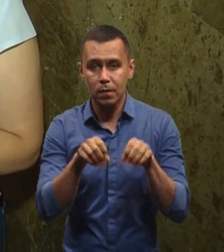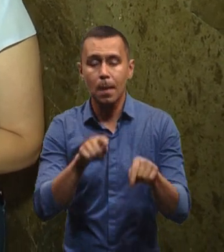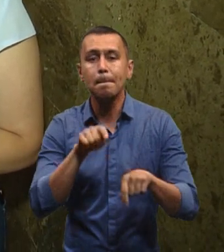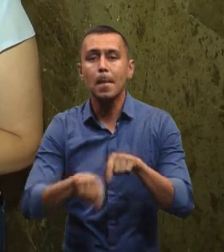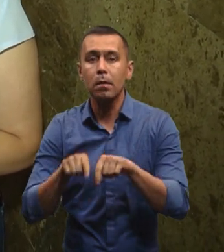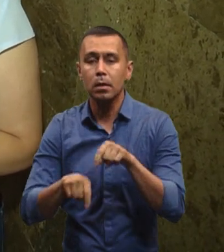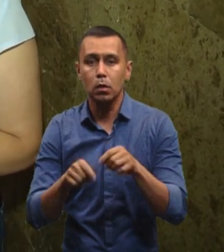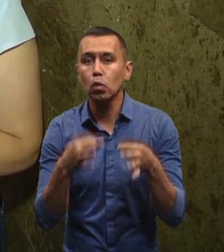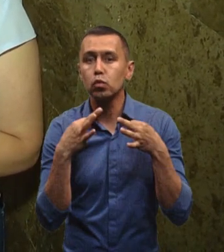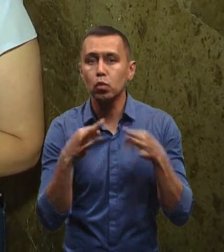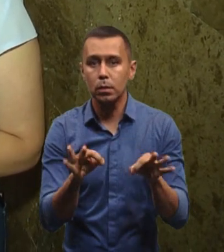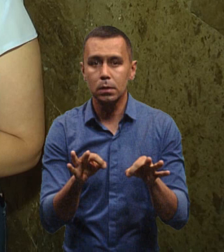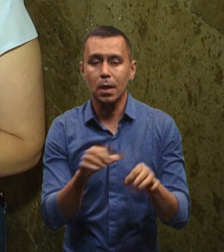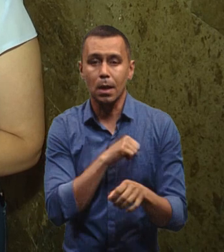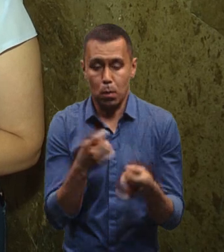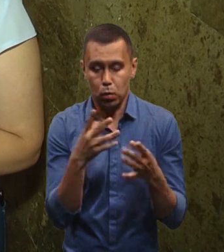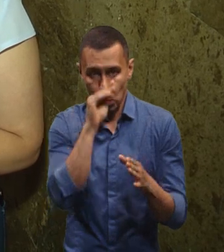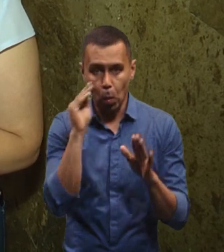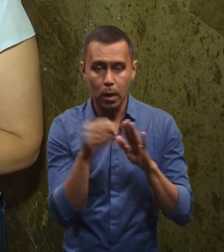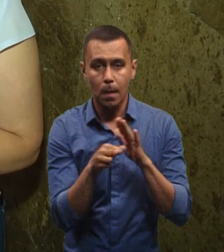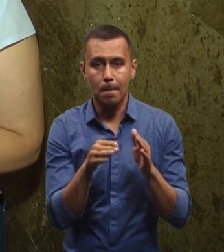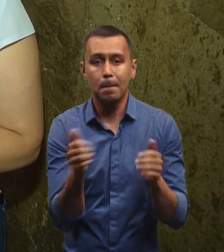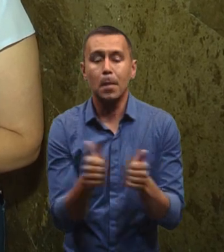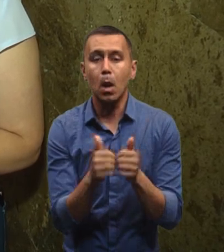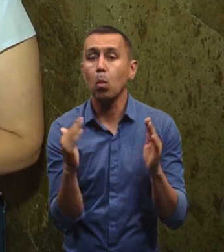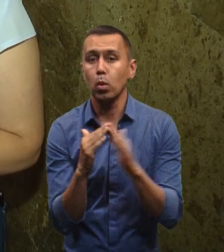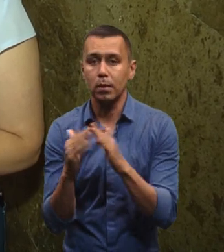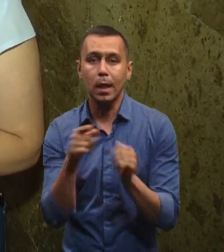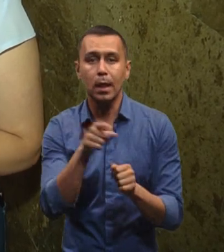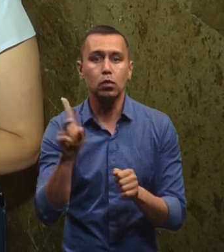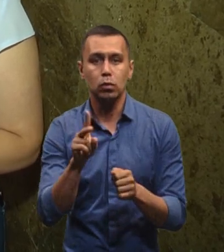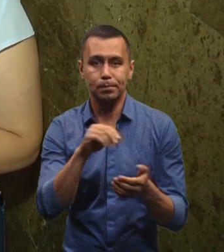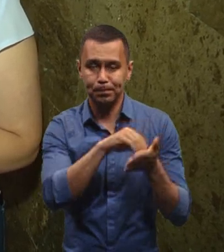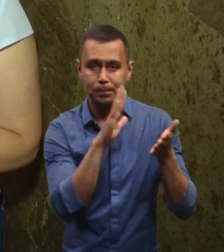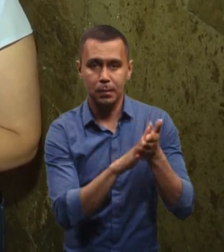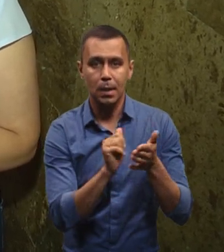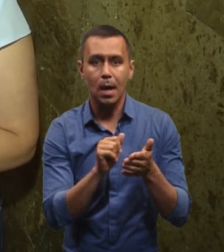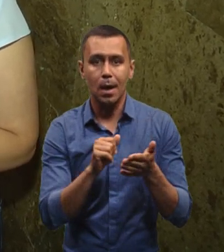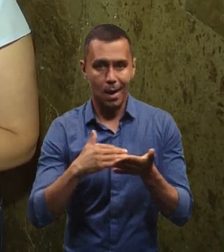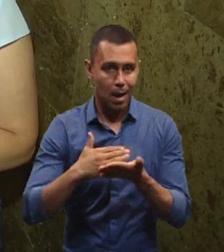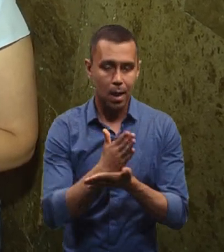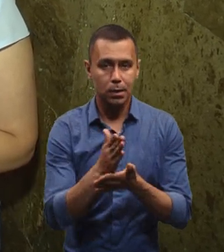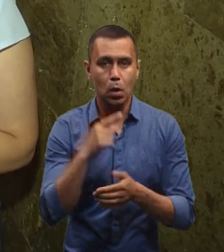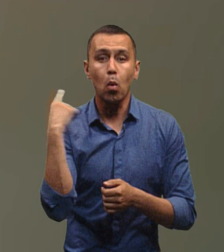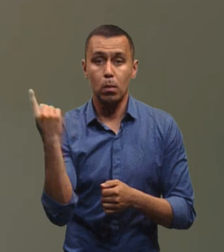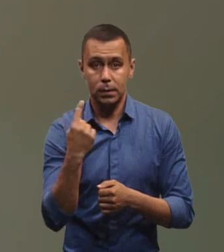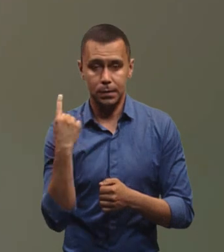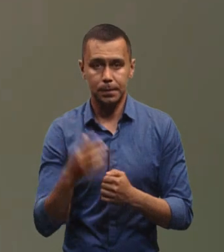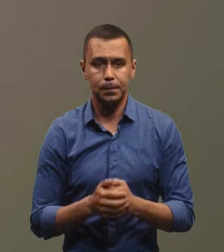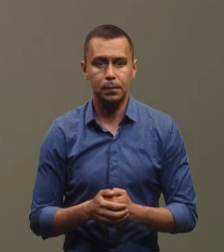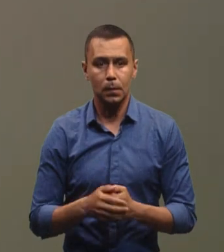перевірити доступність найпростіших укриттів під будинками і тих, що позначені на інтерактивній карті області.